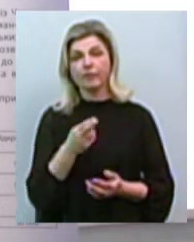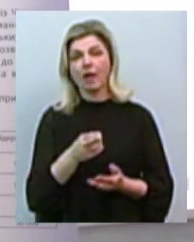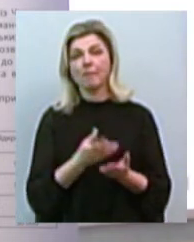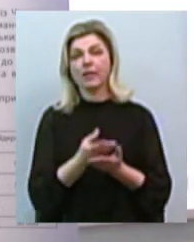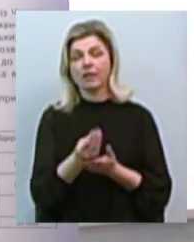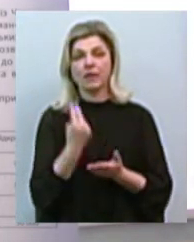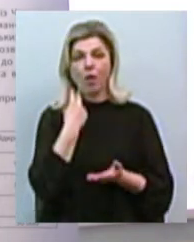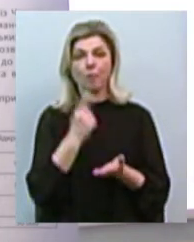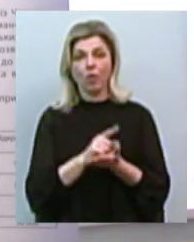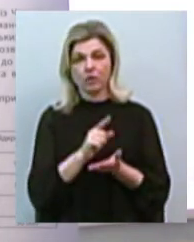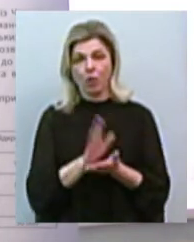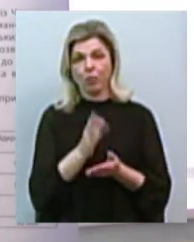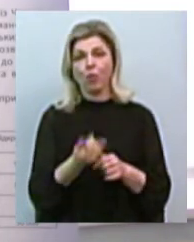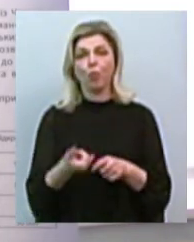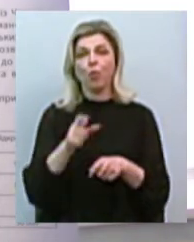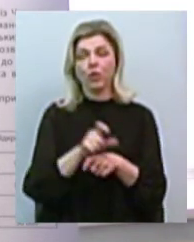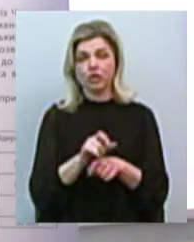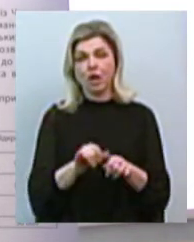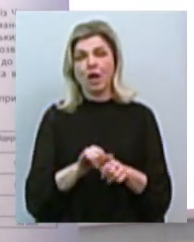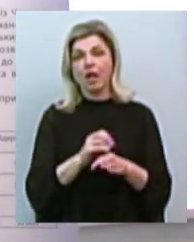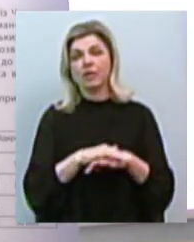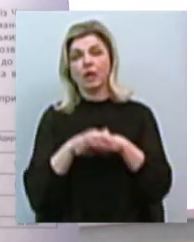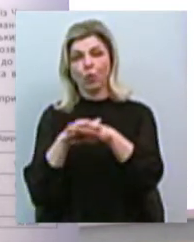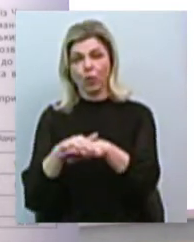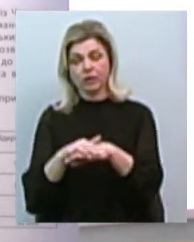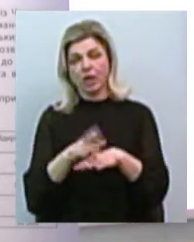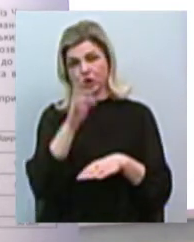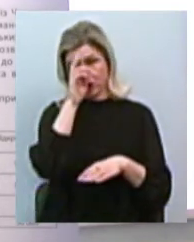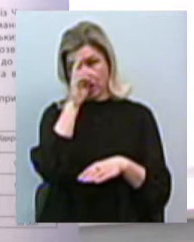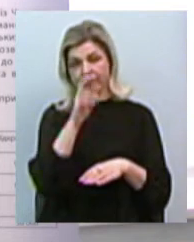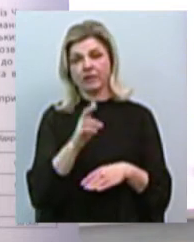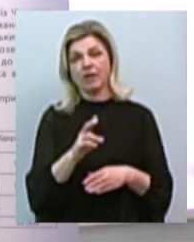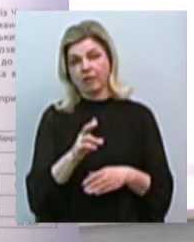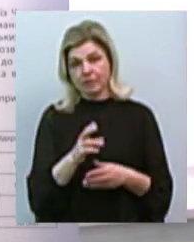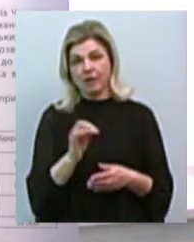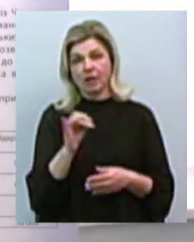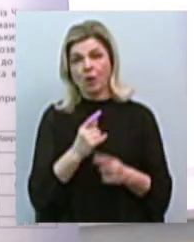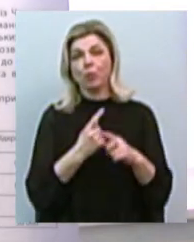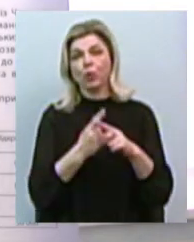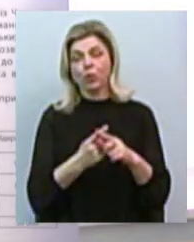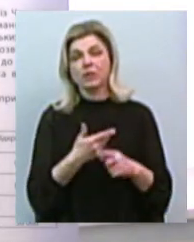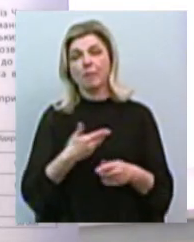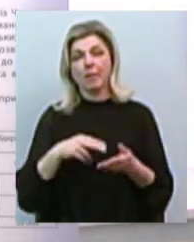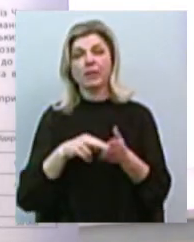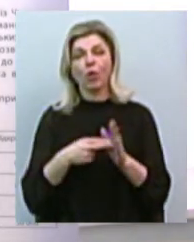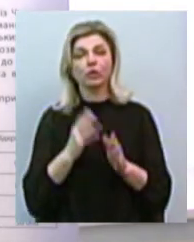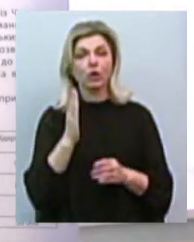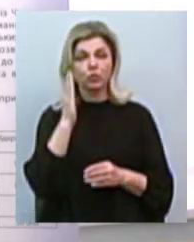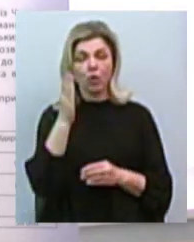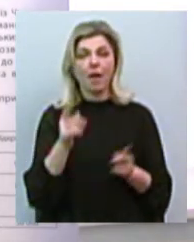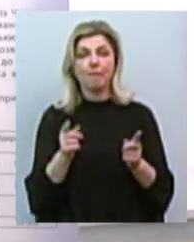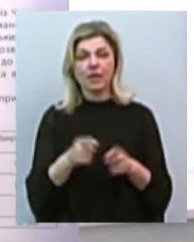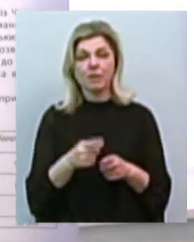будуть збільшені надходження до державної скарбниці. Плюс ми прогнозуємо мінімум 17